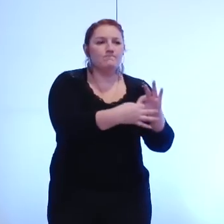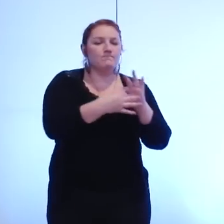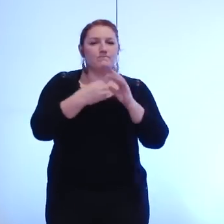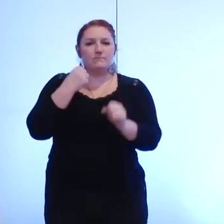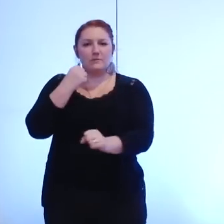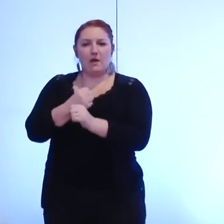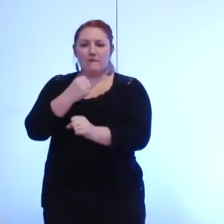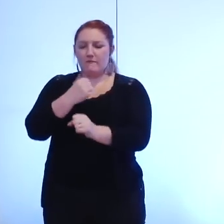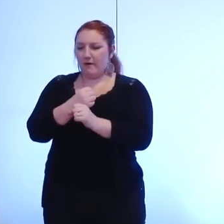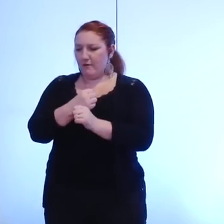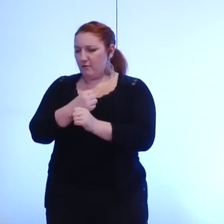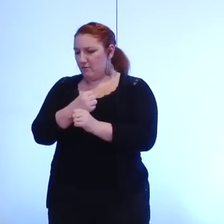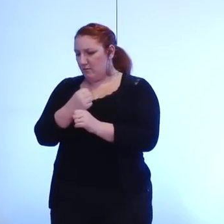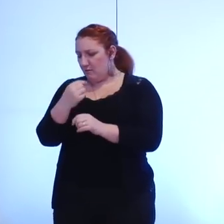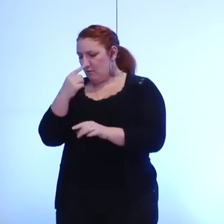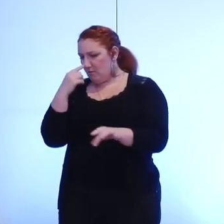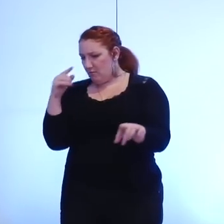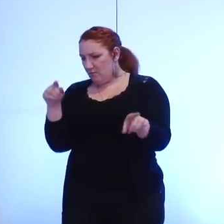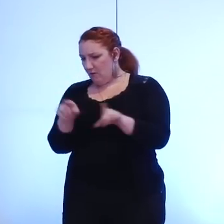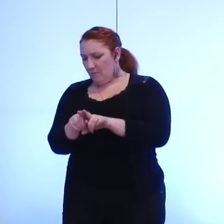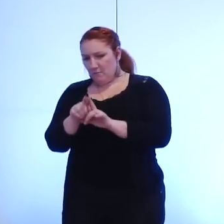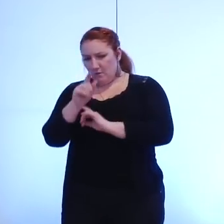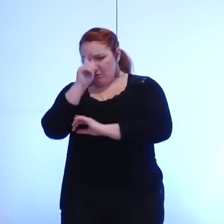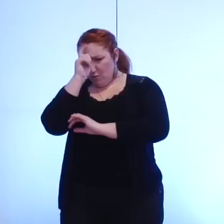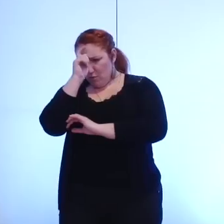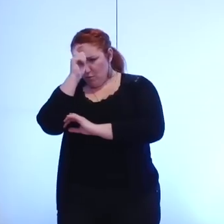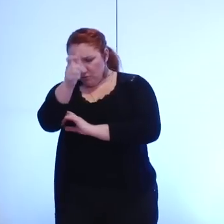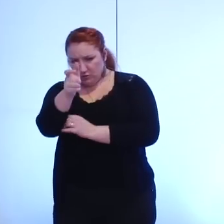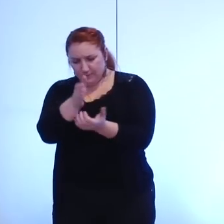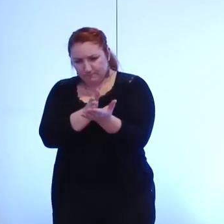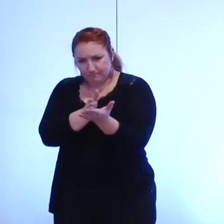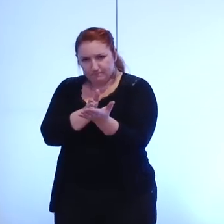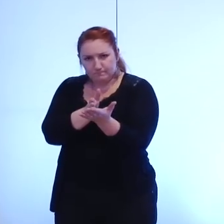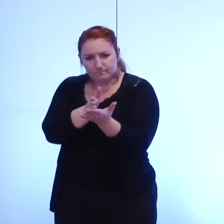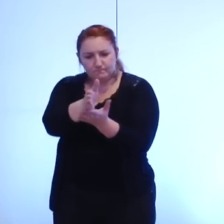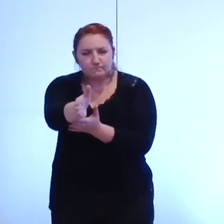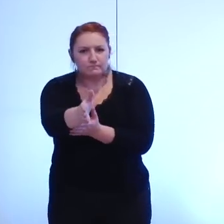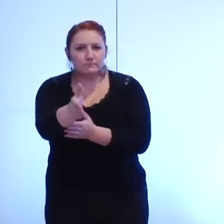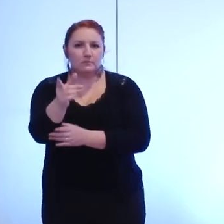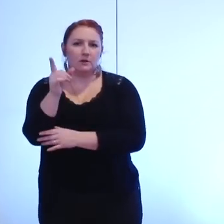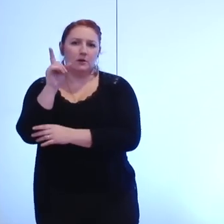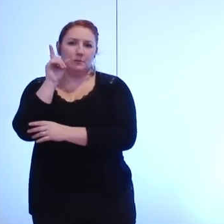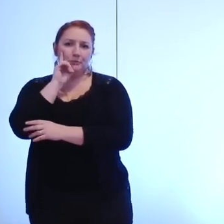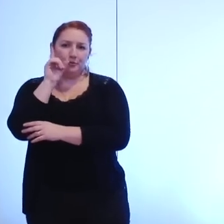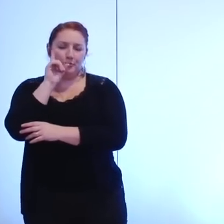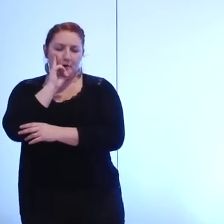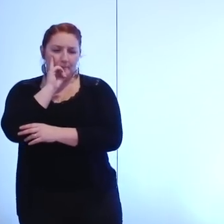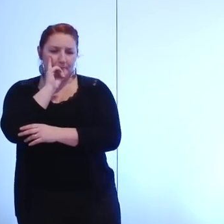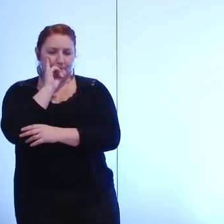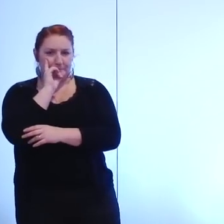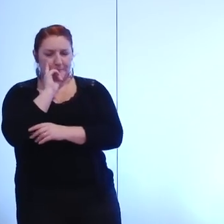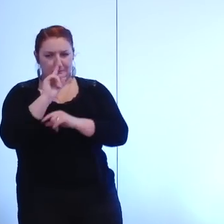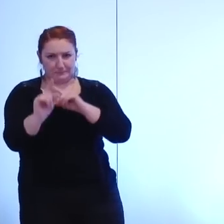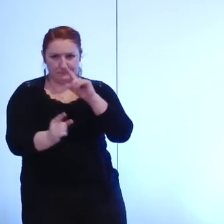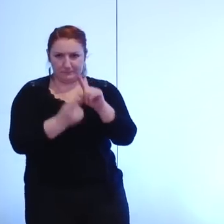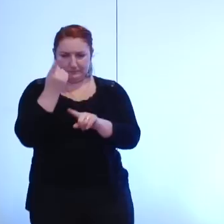où nous allons devoir je dirais à la fois mettre tout simplement en parallèle ce